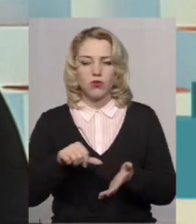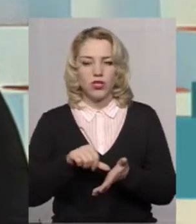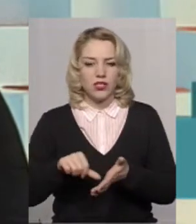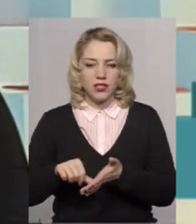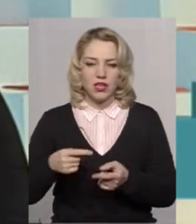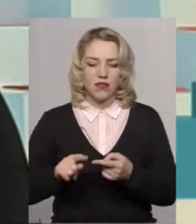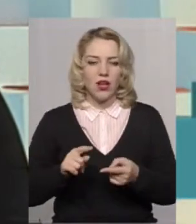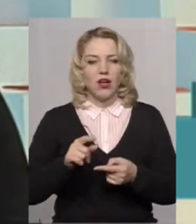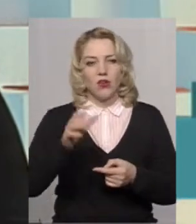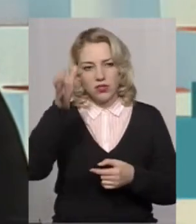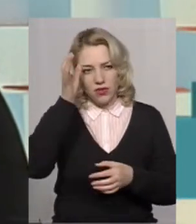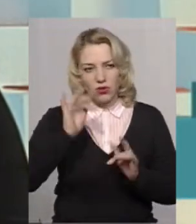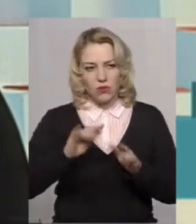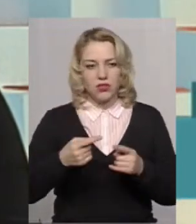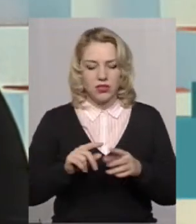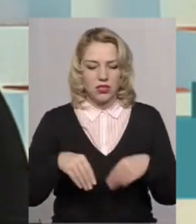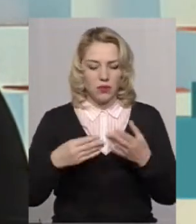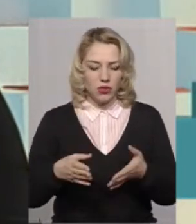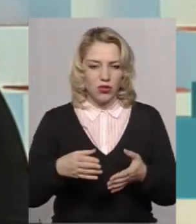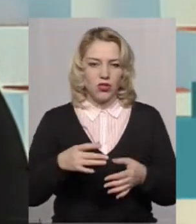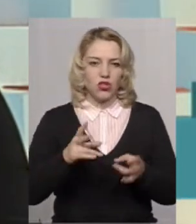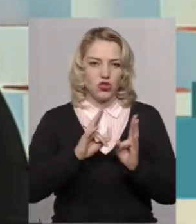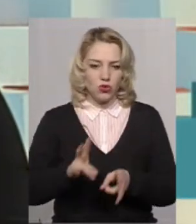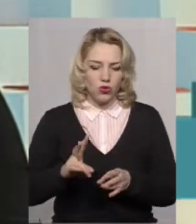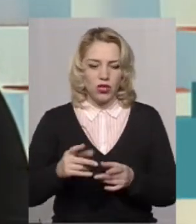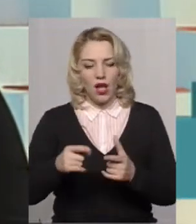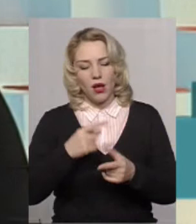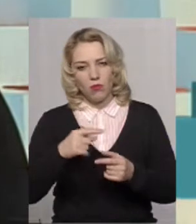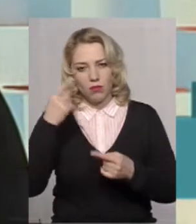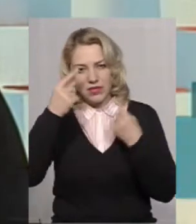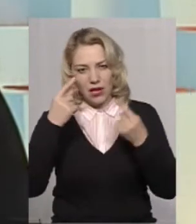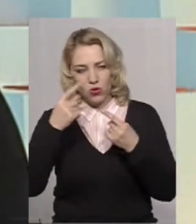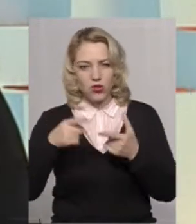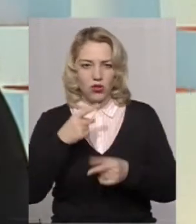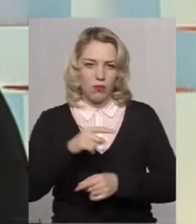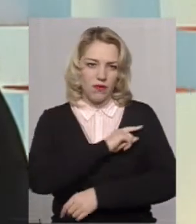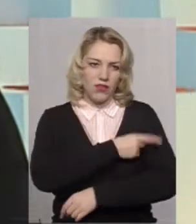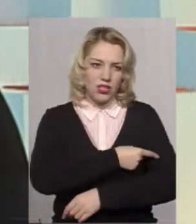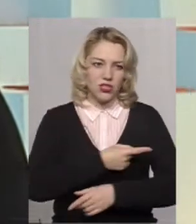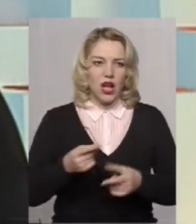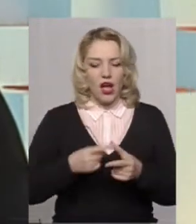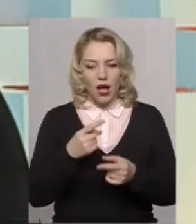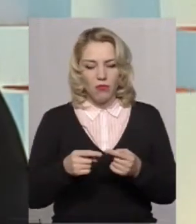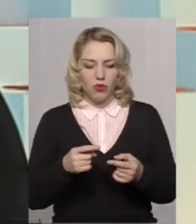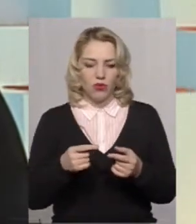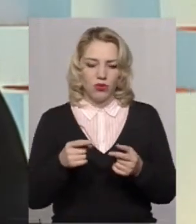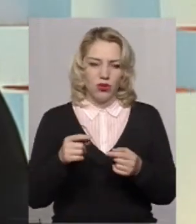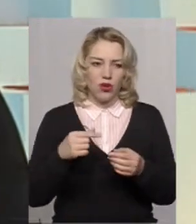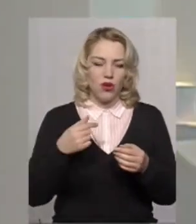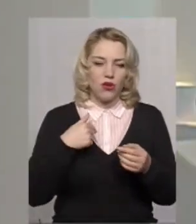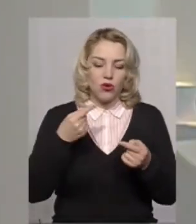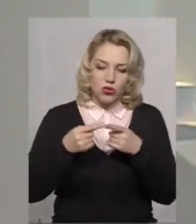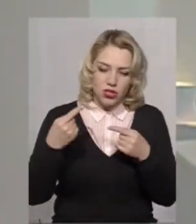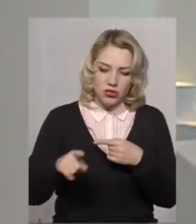'язково це наслідки, тобто це заподіяння шкоди або психологічному стану здоров'я, або фізичному. Аби розрізнити, чи є дійсно діяння